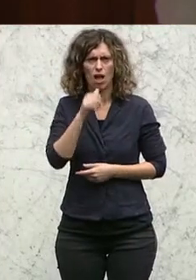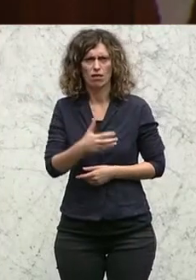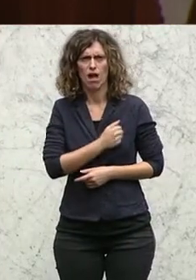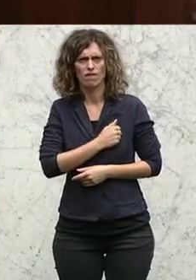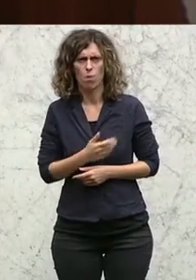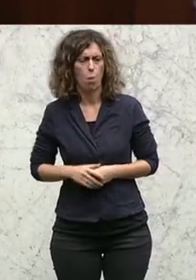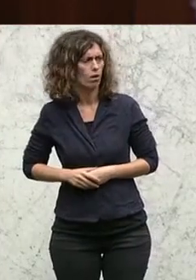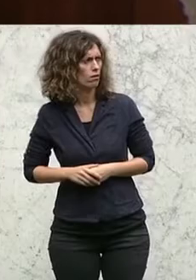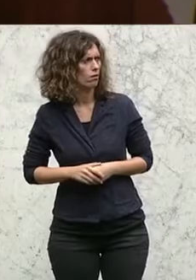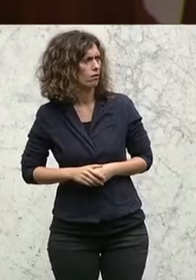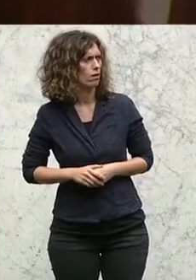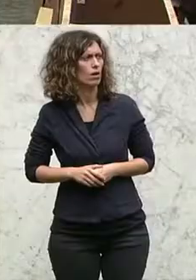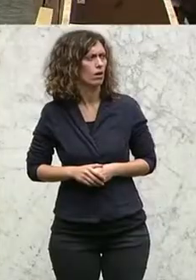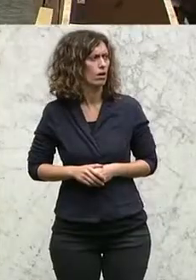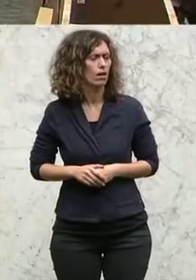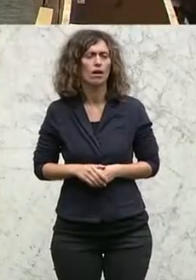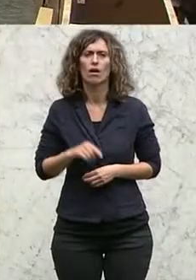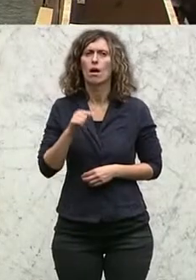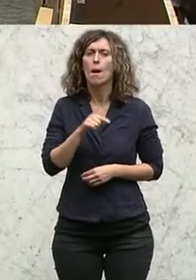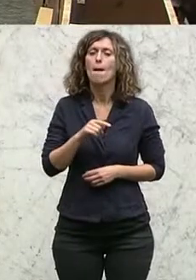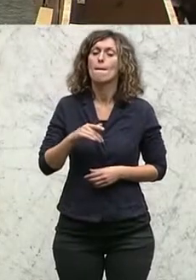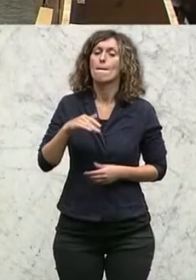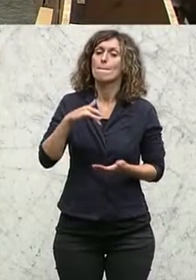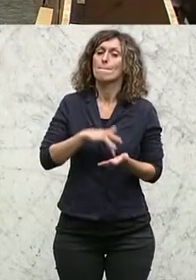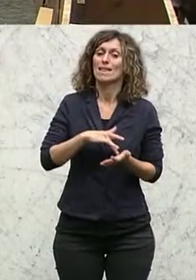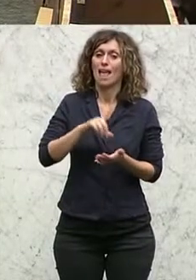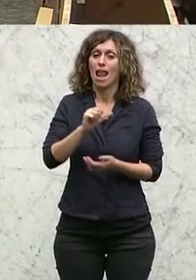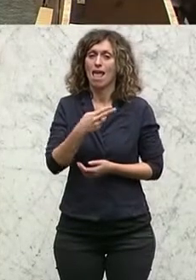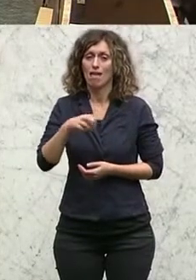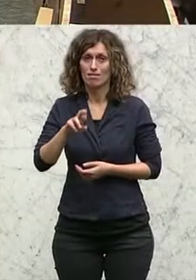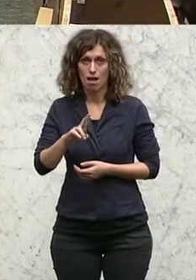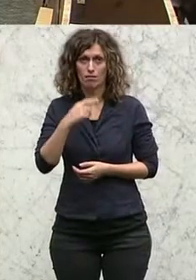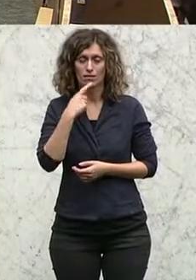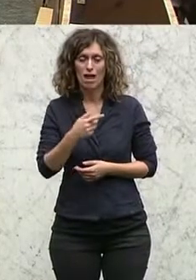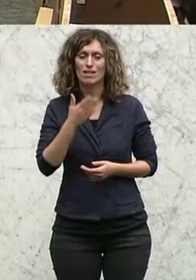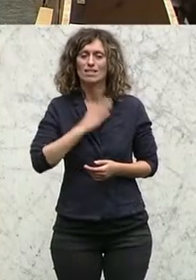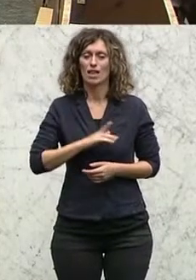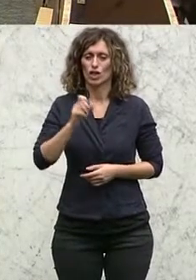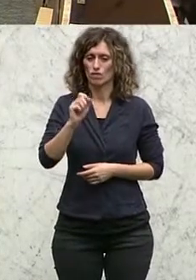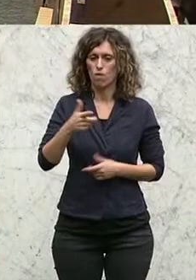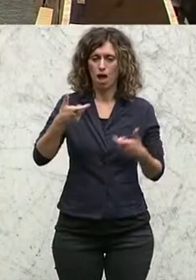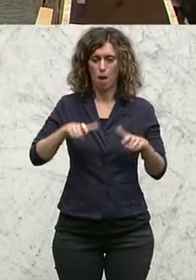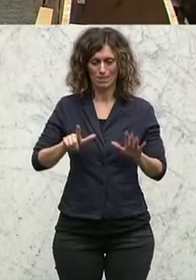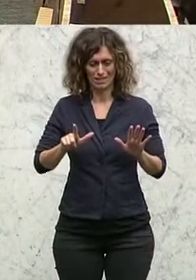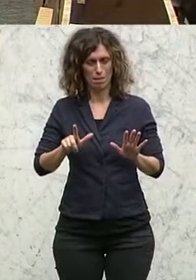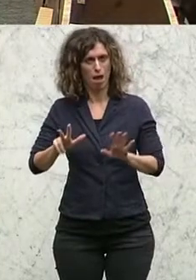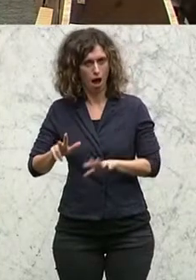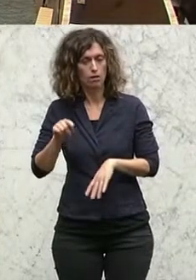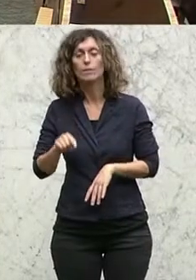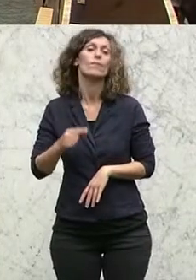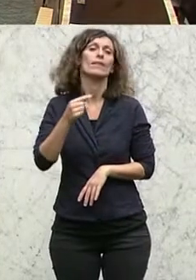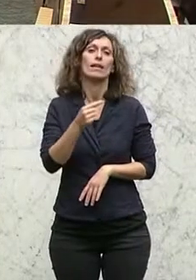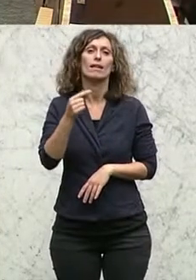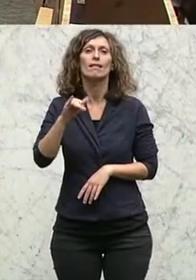kann nicht als Erfolg verkauft werden. Mitterlehner hat gesagt in Seite 12, Absatz 7, 8, TTIP war nicht